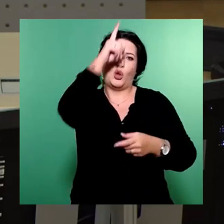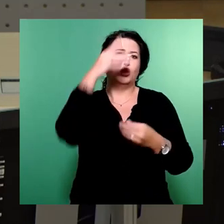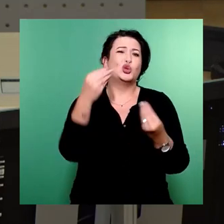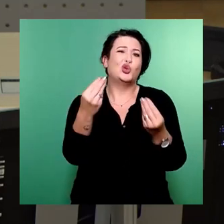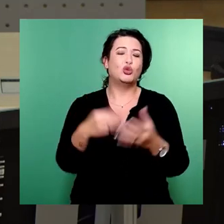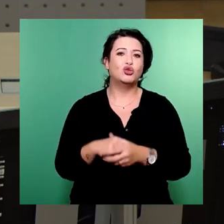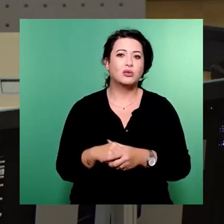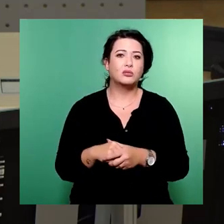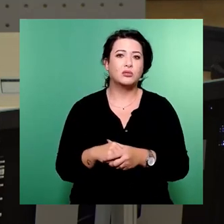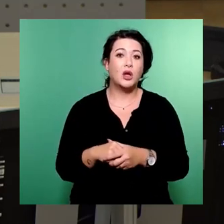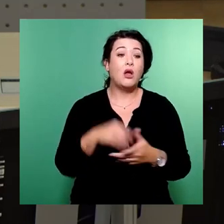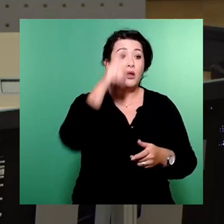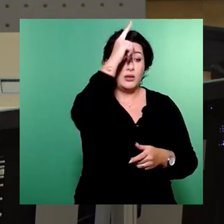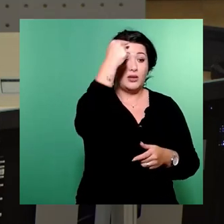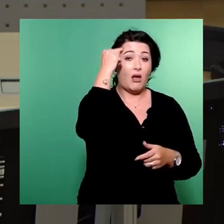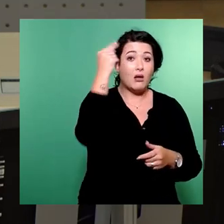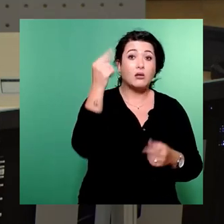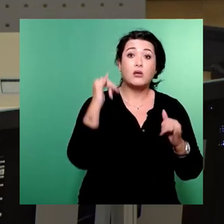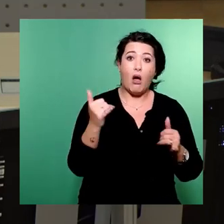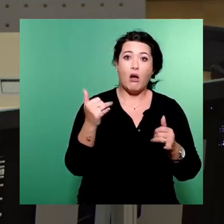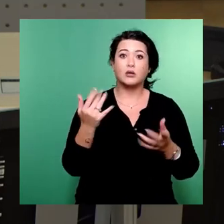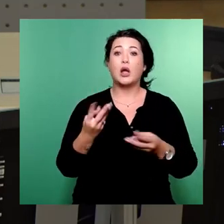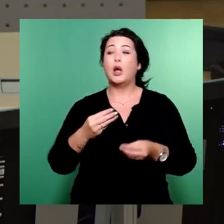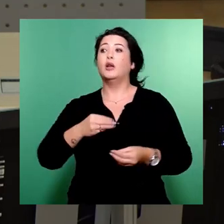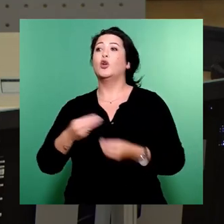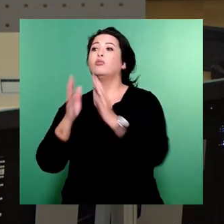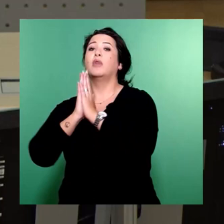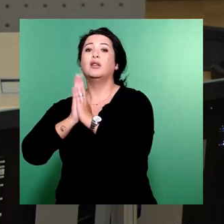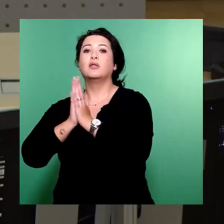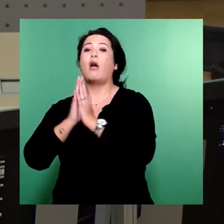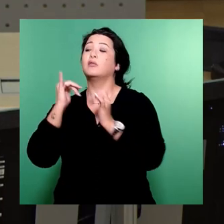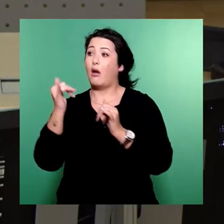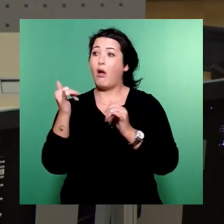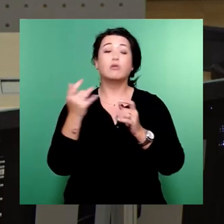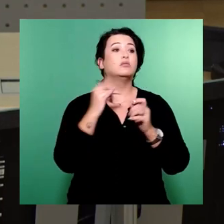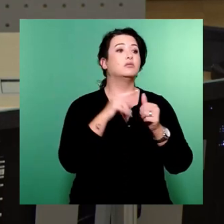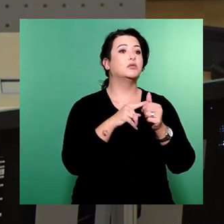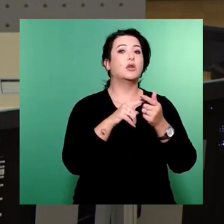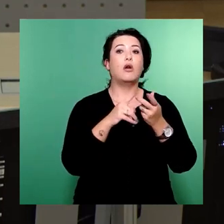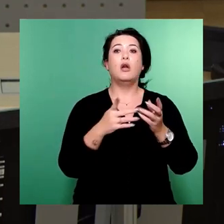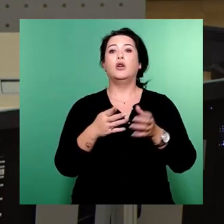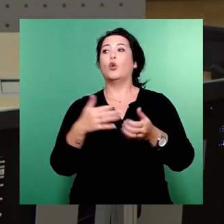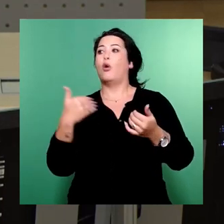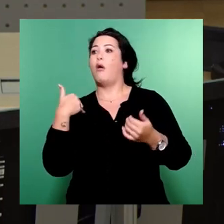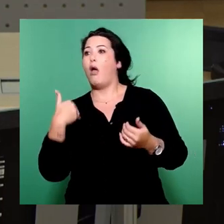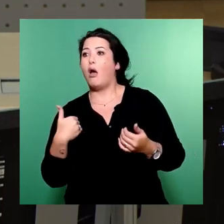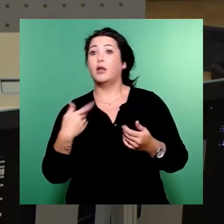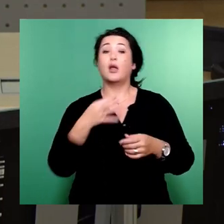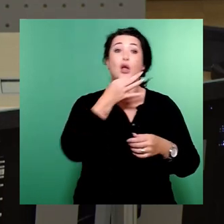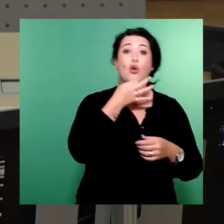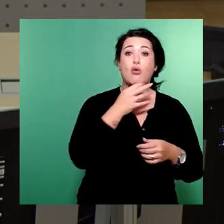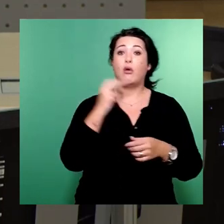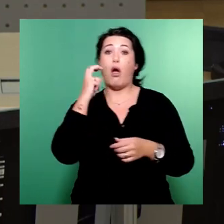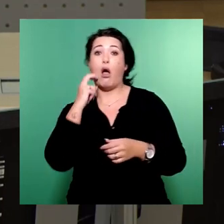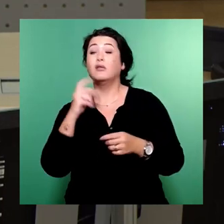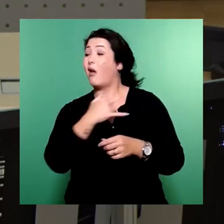Denker, aber keine Menschen. Priester, aber keine Menschen. Herren und Knechte, junge und gesetzte Leute, aber keine